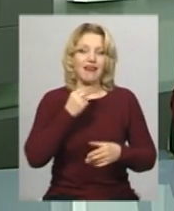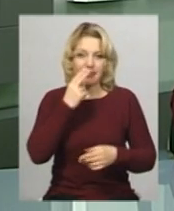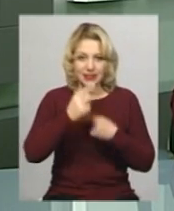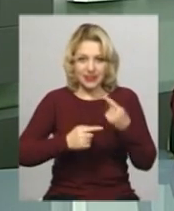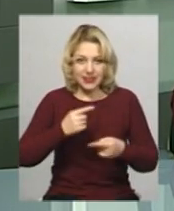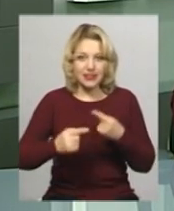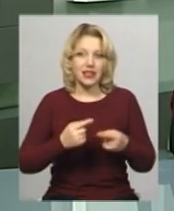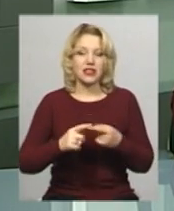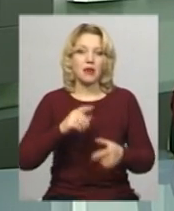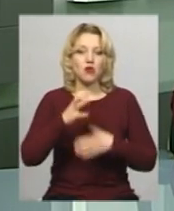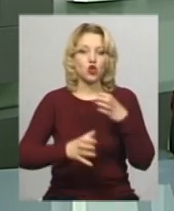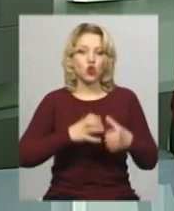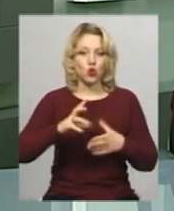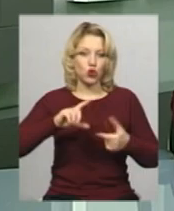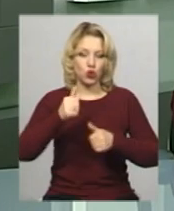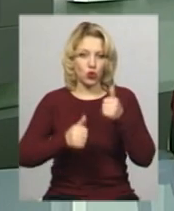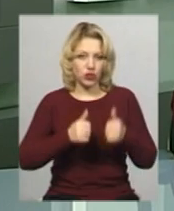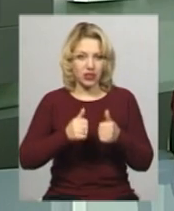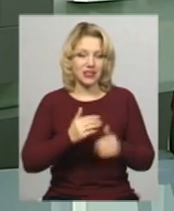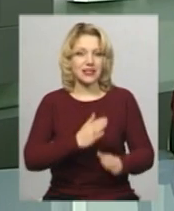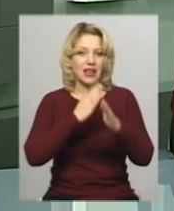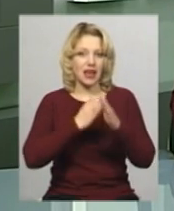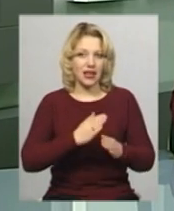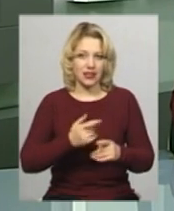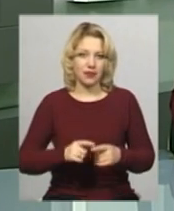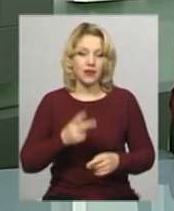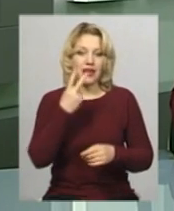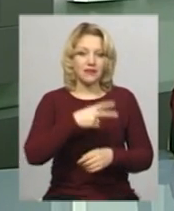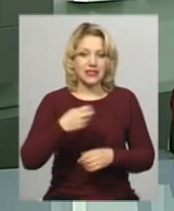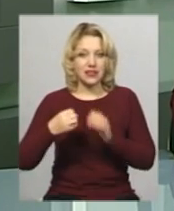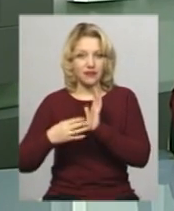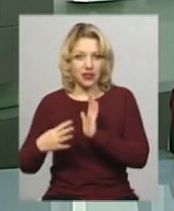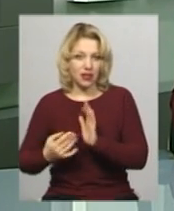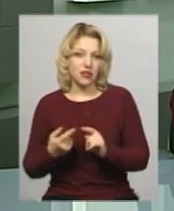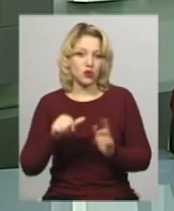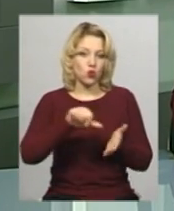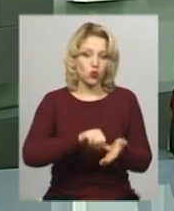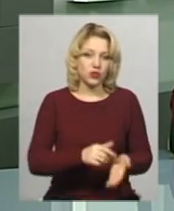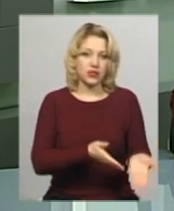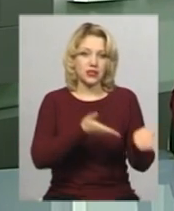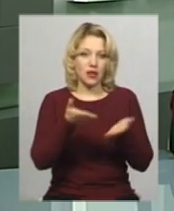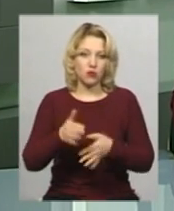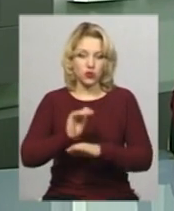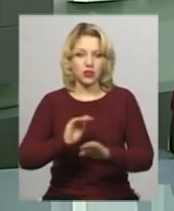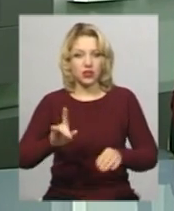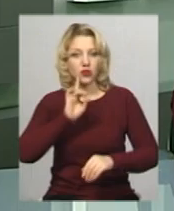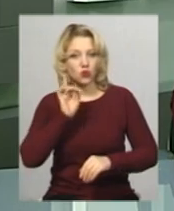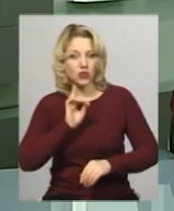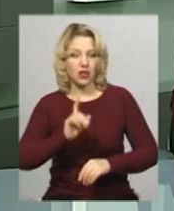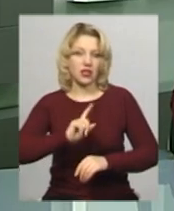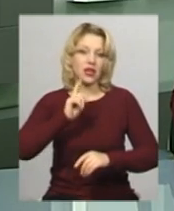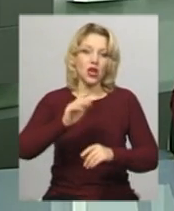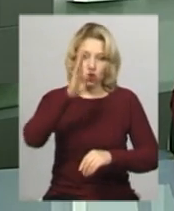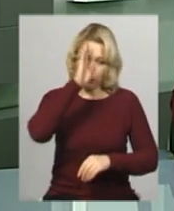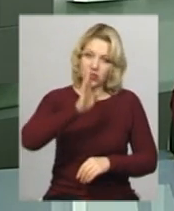міжнародний турнір з кіоку Шункай-каратеку Бокарпат-2019. До участі у змаганнях запрошуються діти, юнаки, юніори,